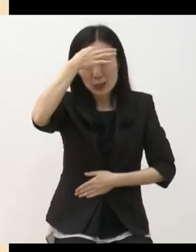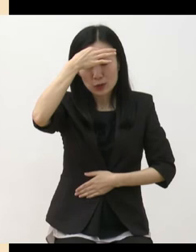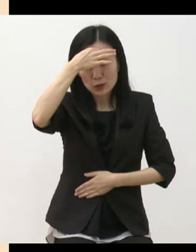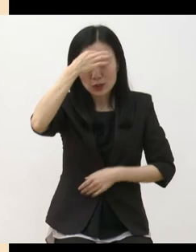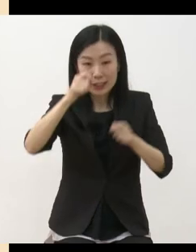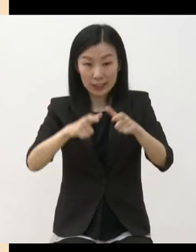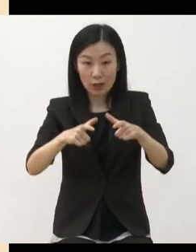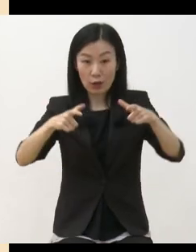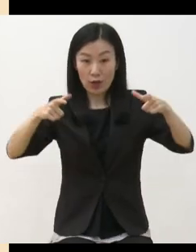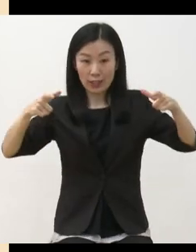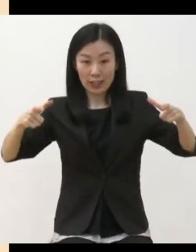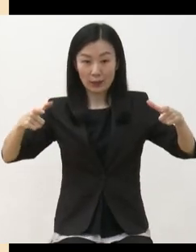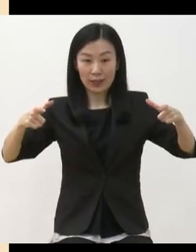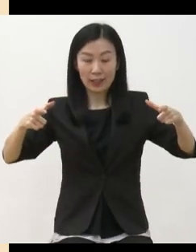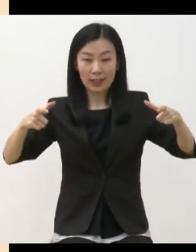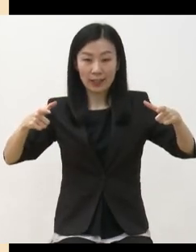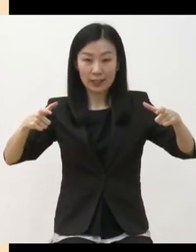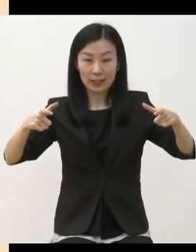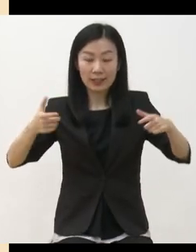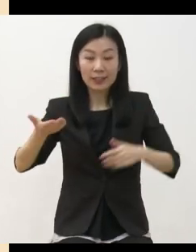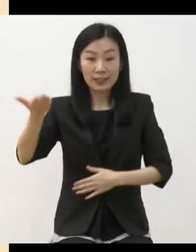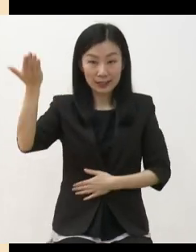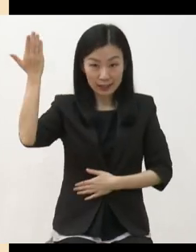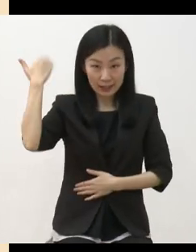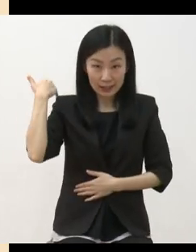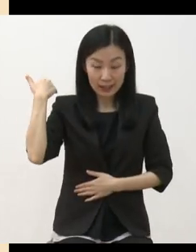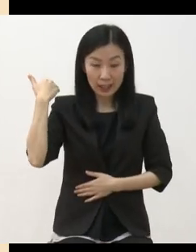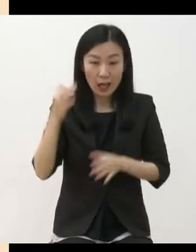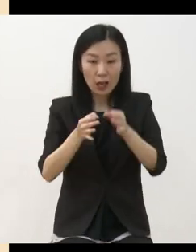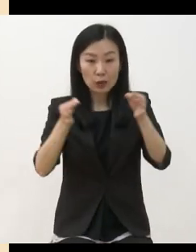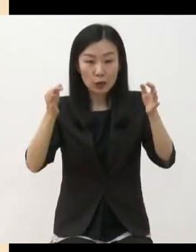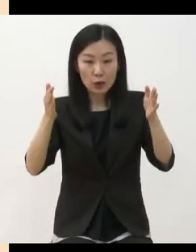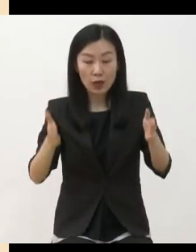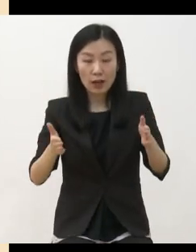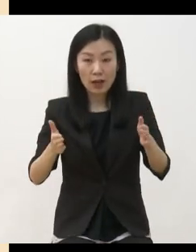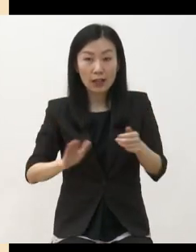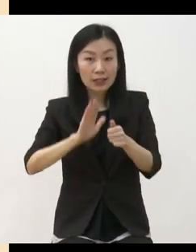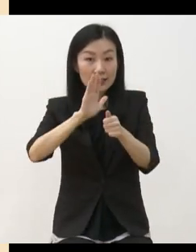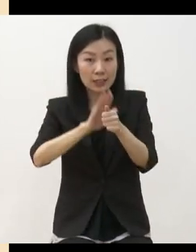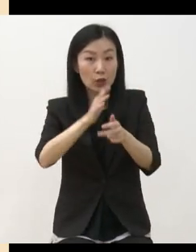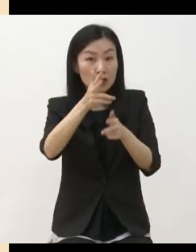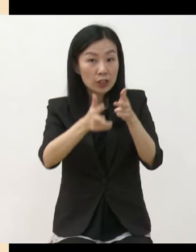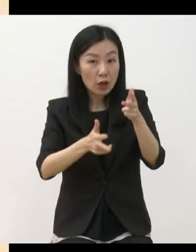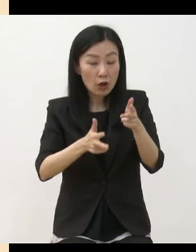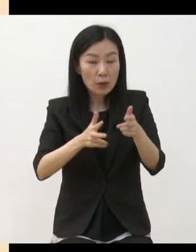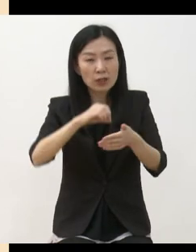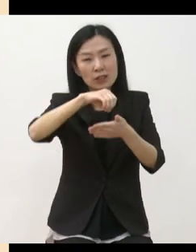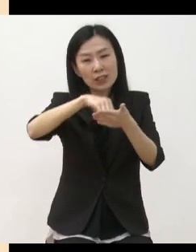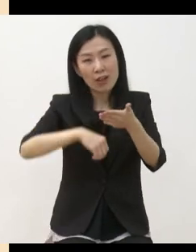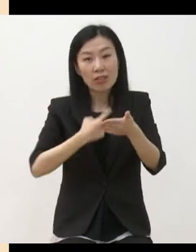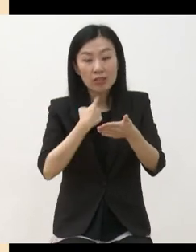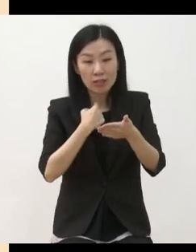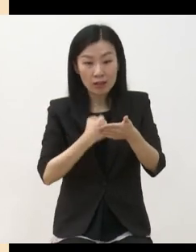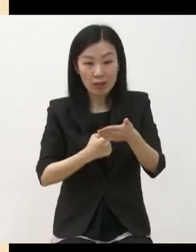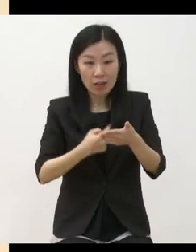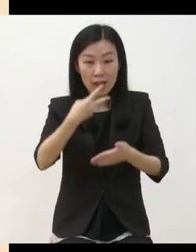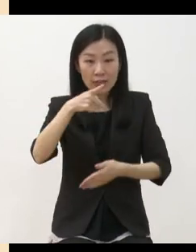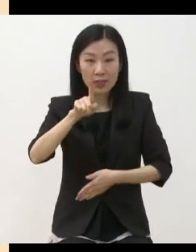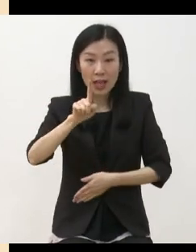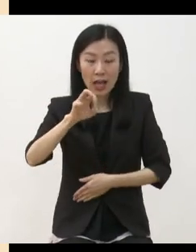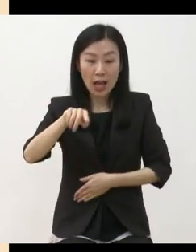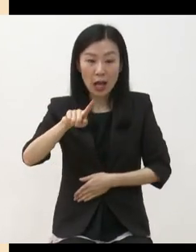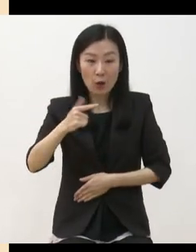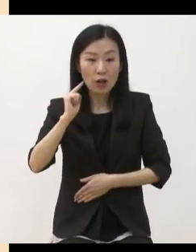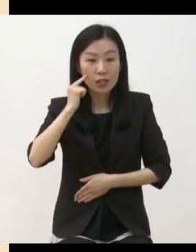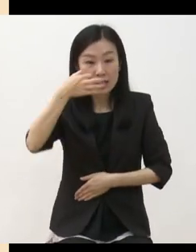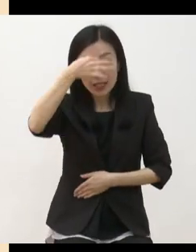지난 시기 동안 지원 사업 영역에서 제외되어 왔던 다원예술 분야가 내년도에